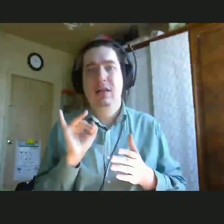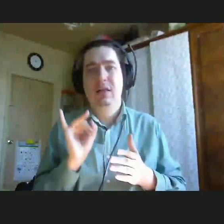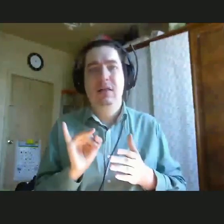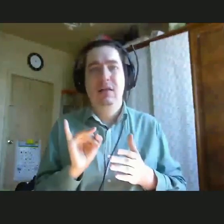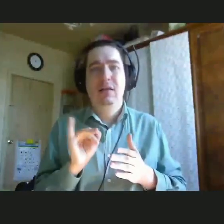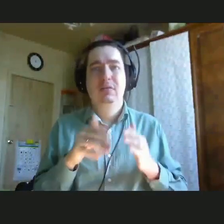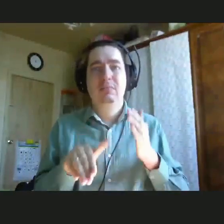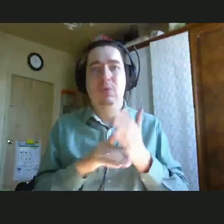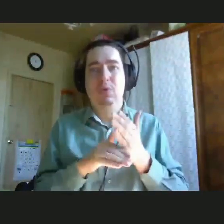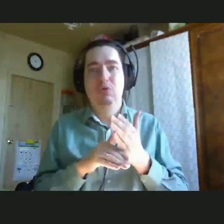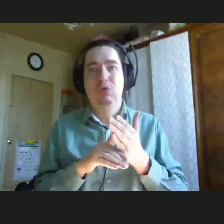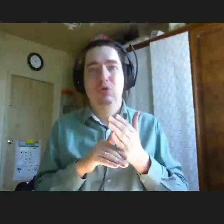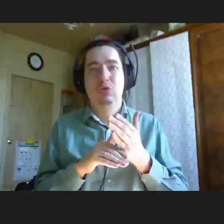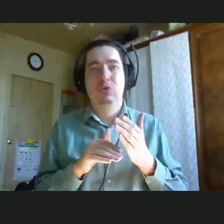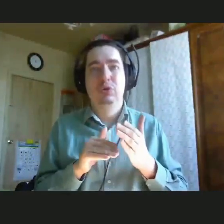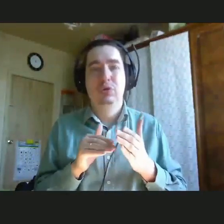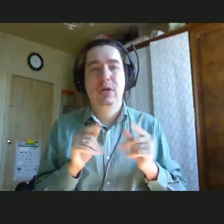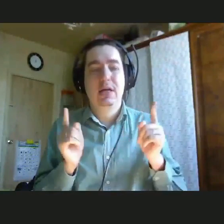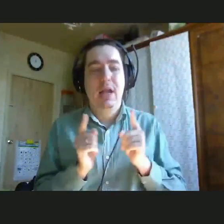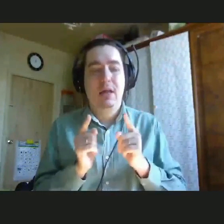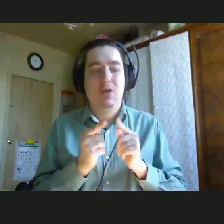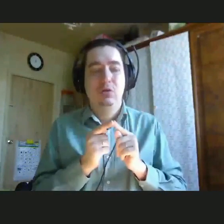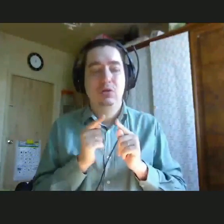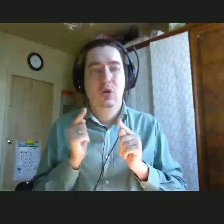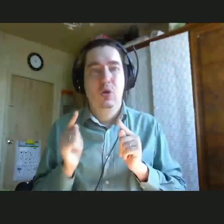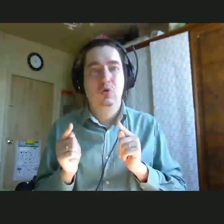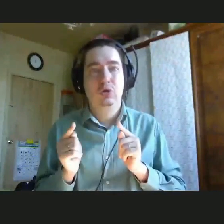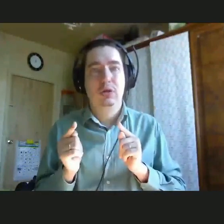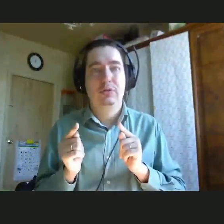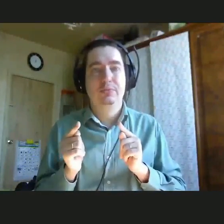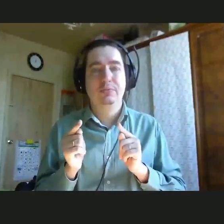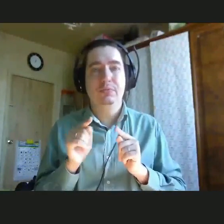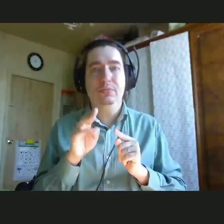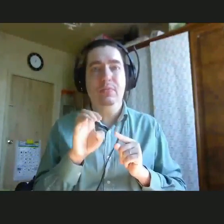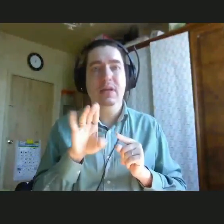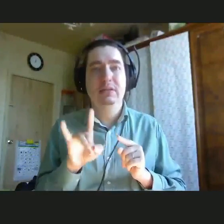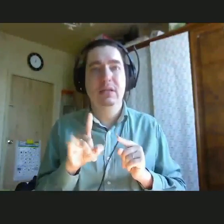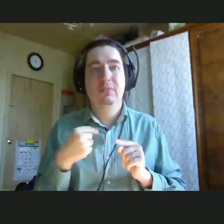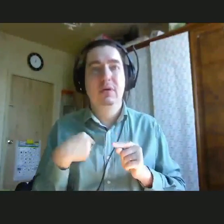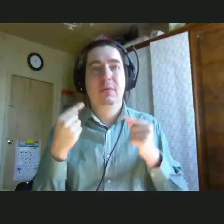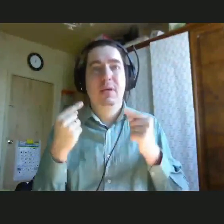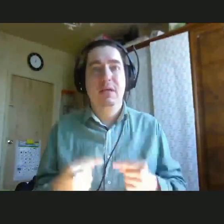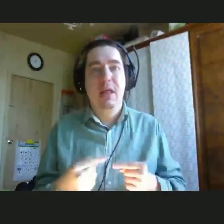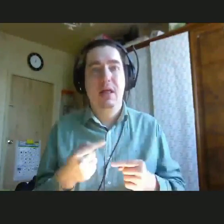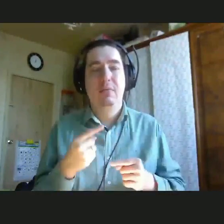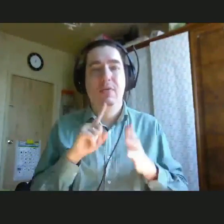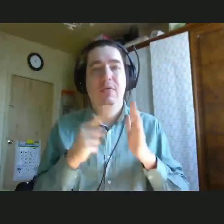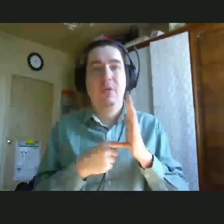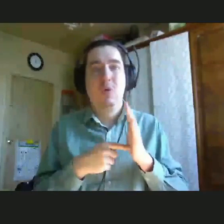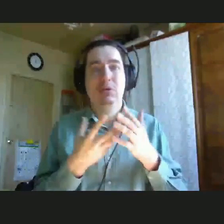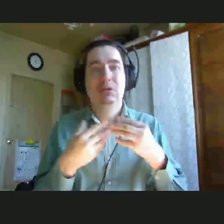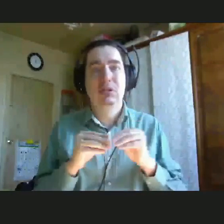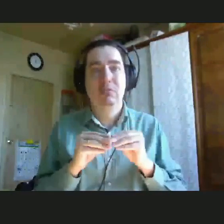с помощью краткосрочных сессий. То есть условно мы определяем запрос в семье, либо